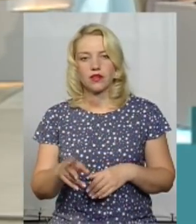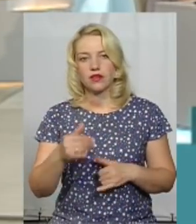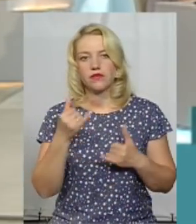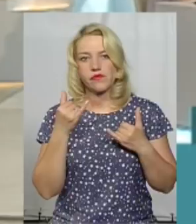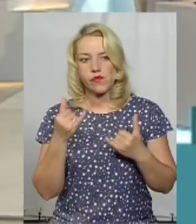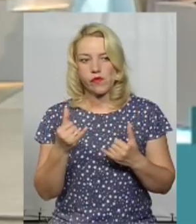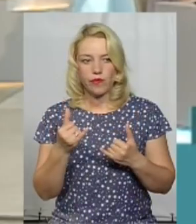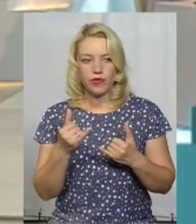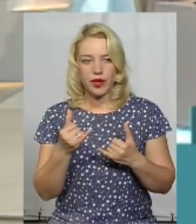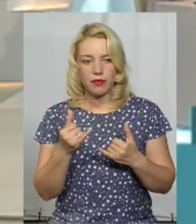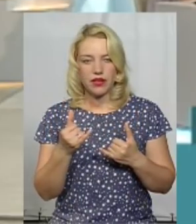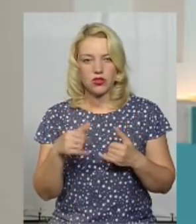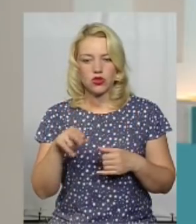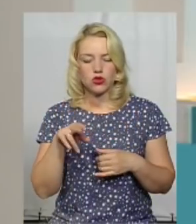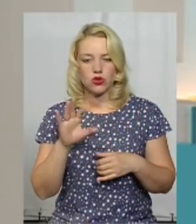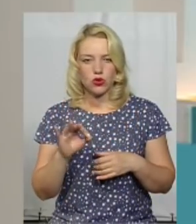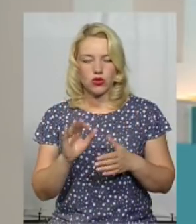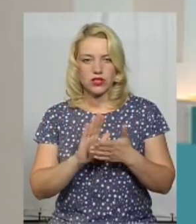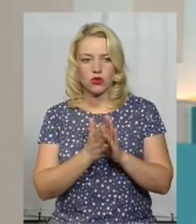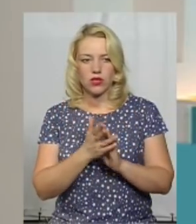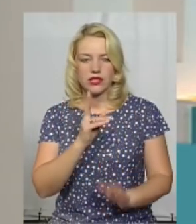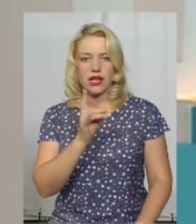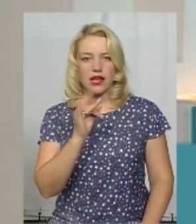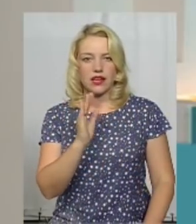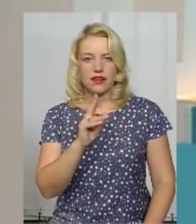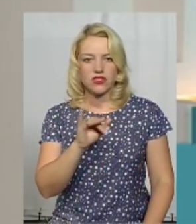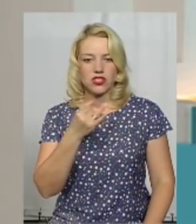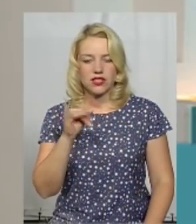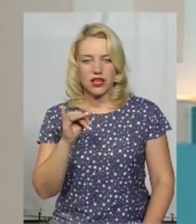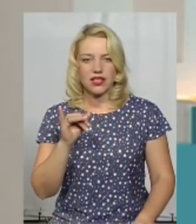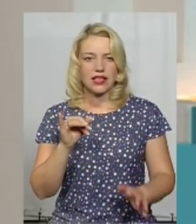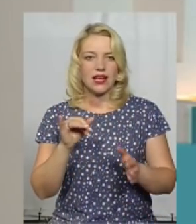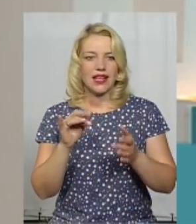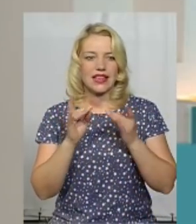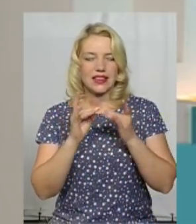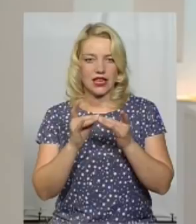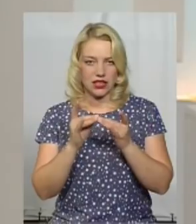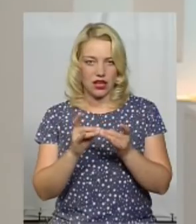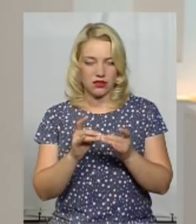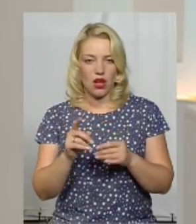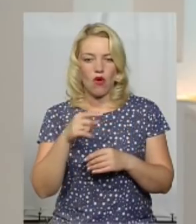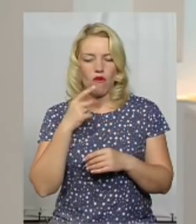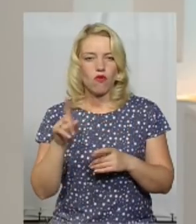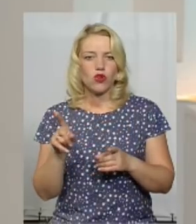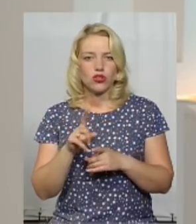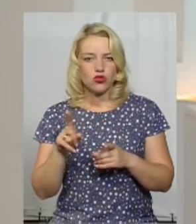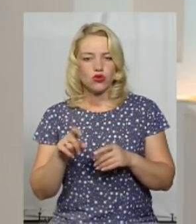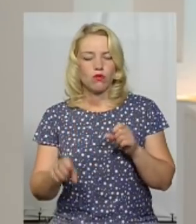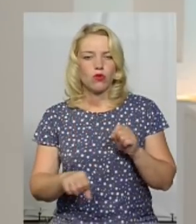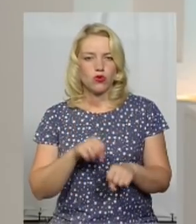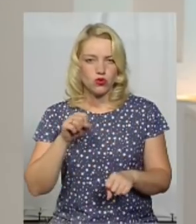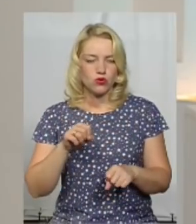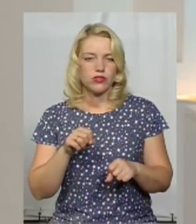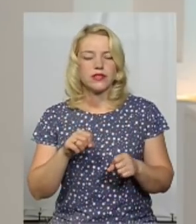торкнемося ситуації в Крівчицькому інтернаті. Тобто говорять про те, що порушуються